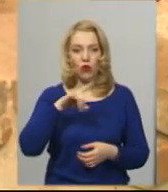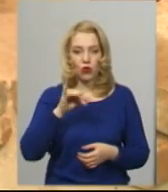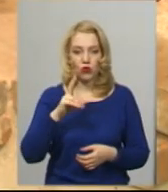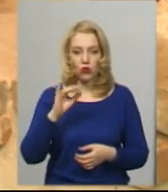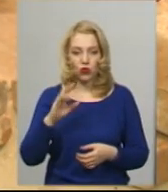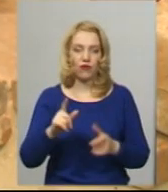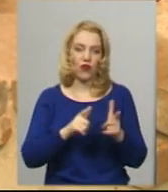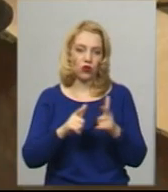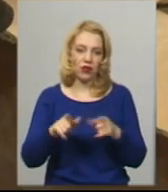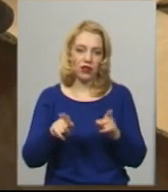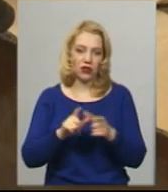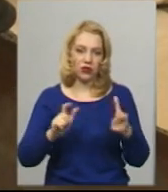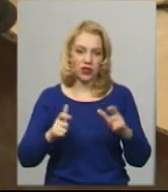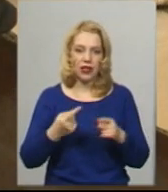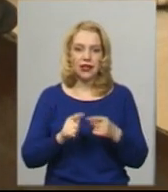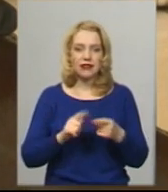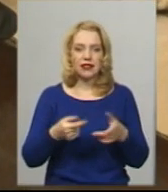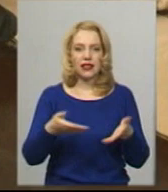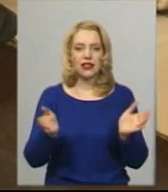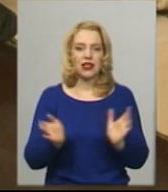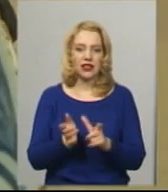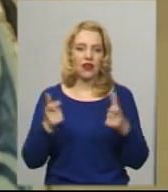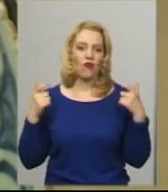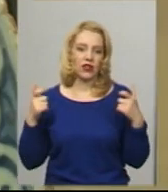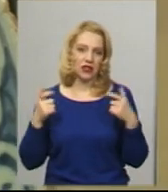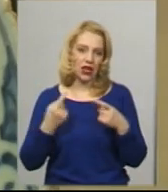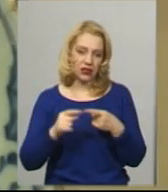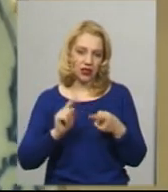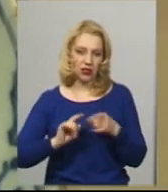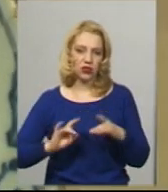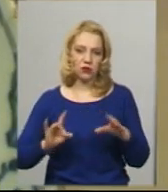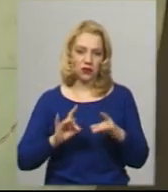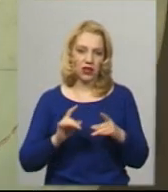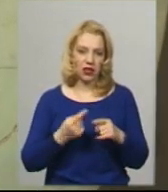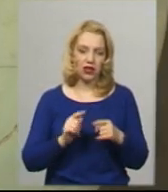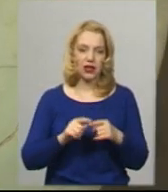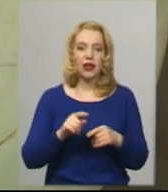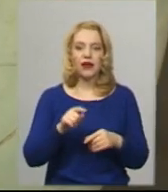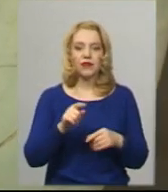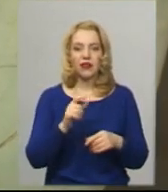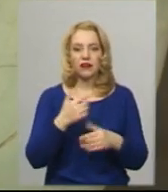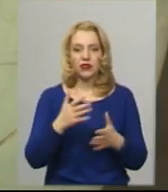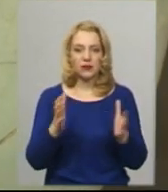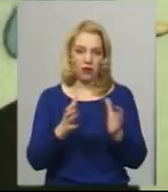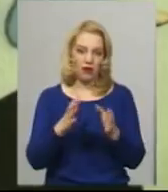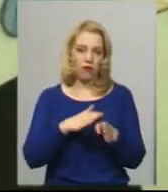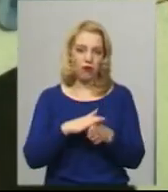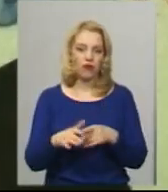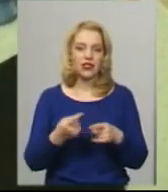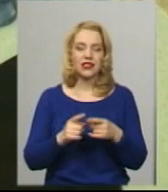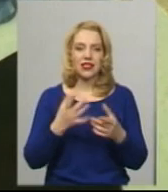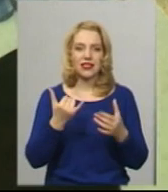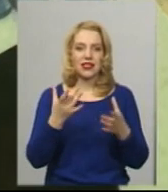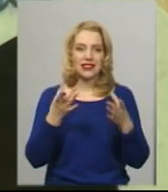фарфорова тарілка. Її знайшли в офіцерській вежі Меджибіцької фортеці, розповідає Антон Барановський. Вона збереглась майже повністю. Зараз вона